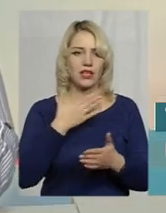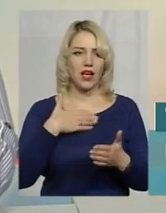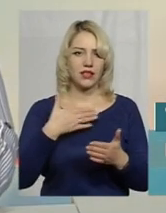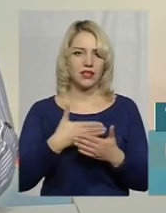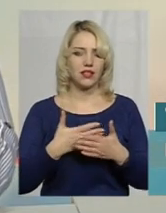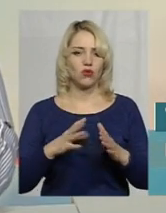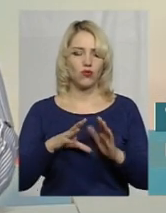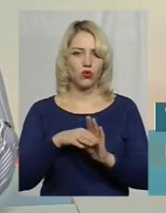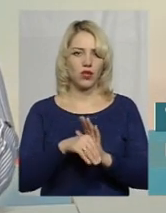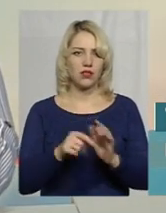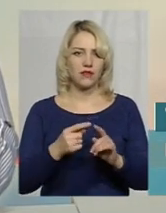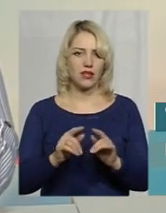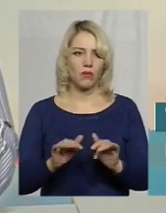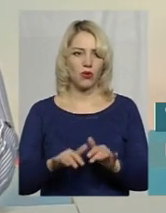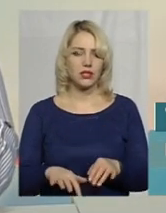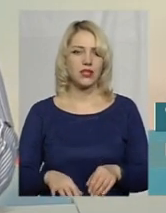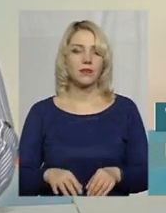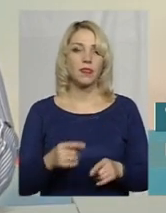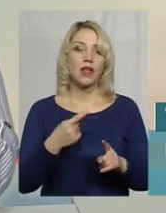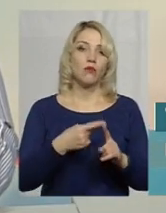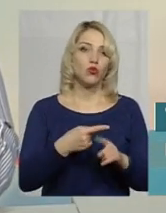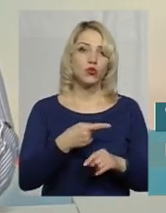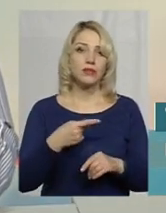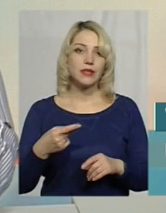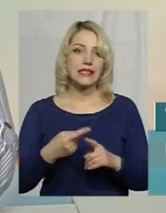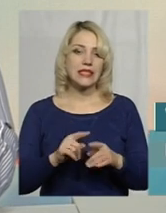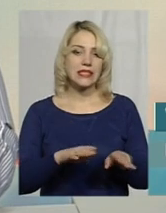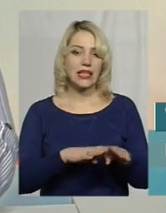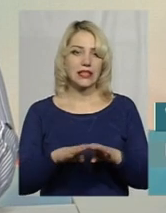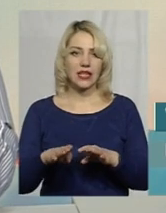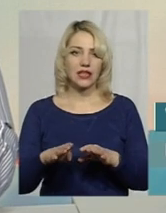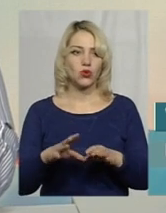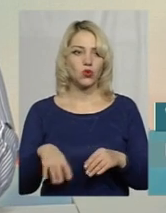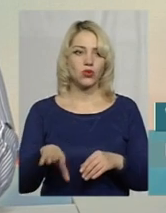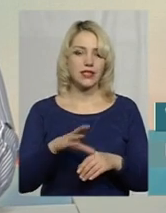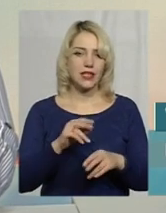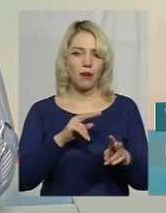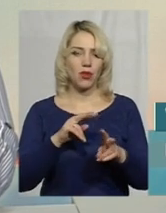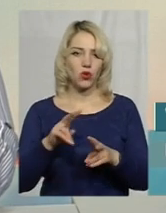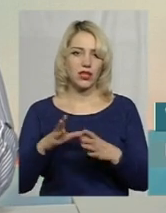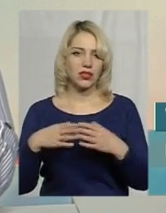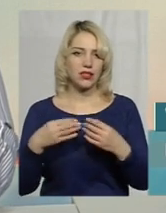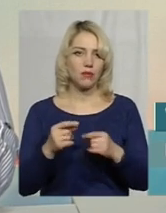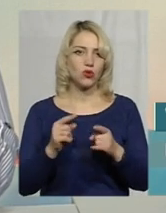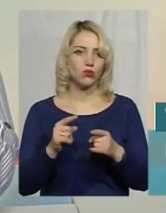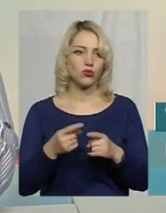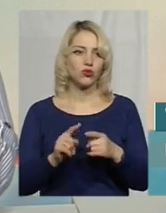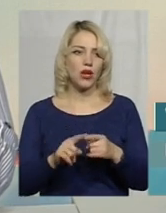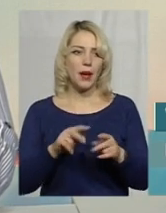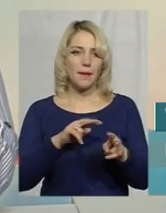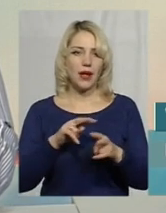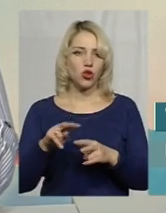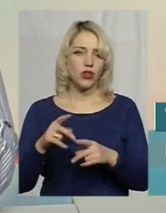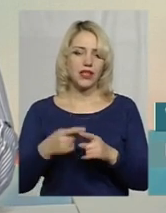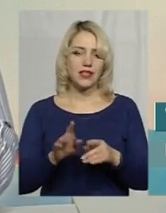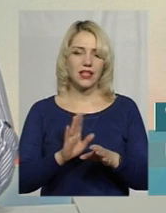включаються в цей процес. В принципі, плюс-мінус, це стандарт усіх патронатних сімей, тому що патронат – це не лише